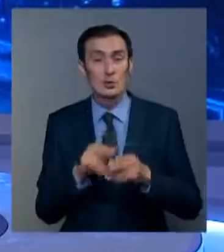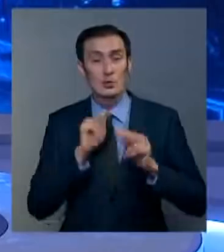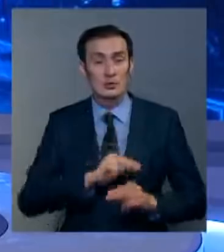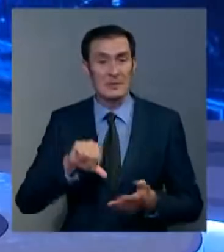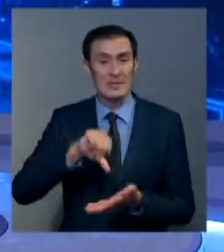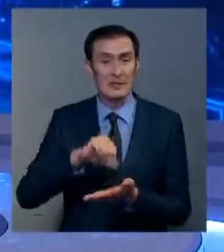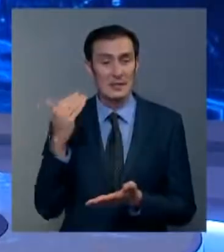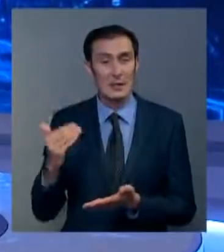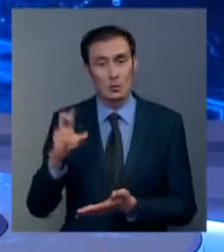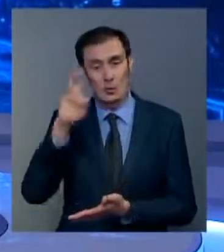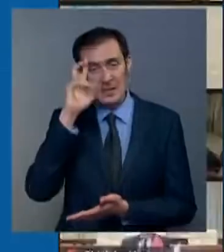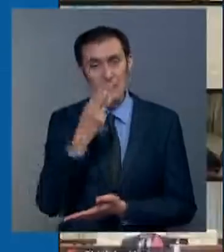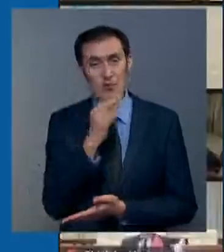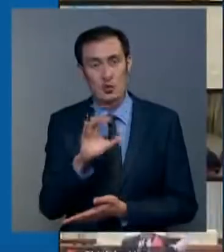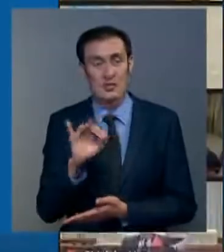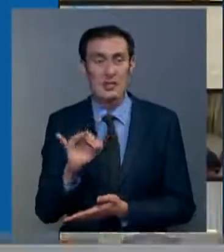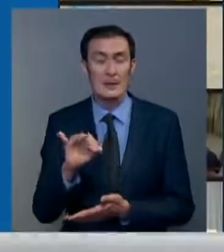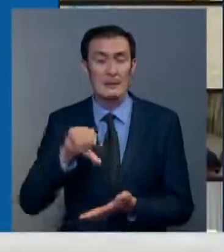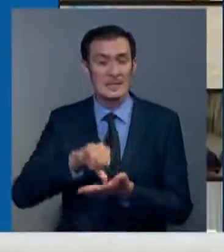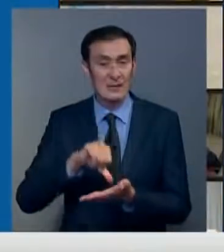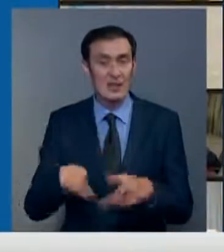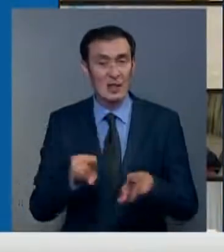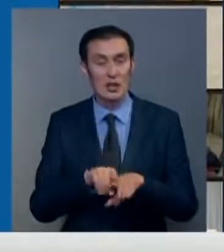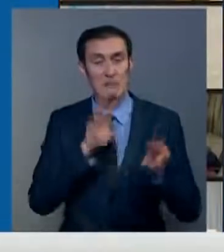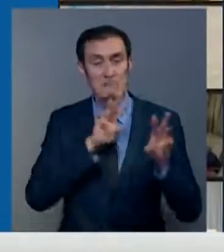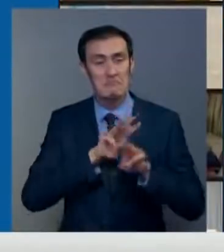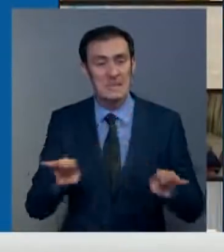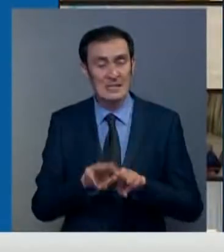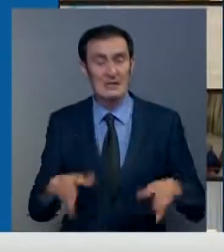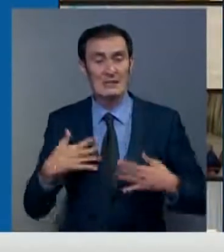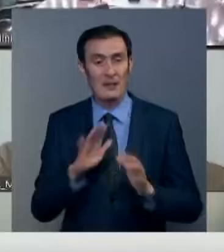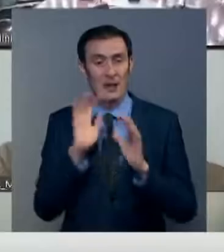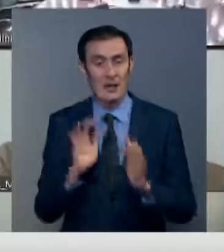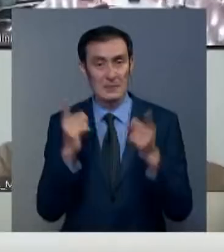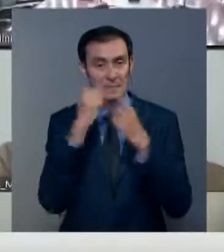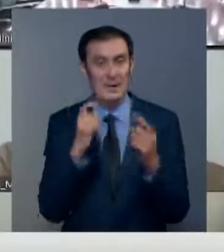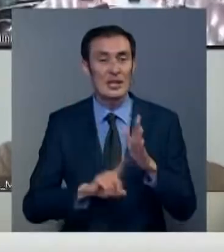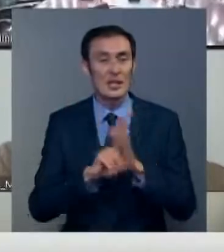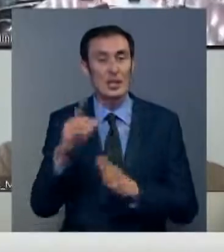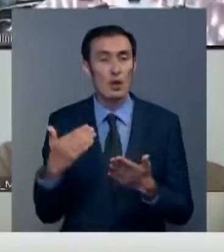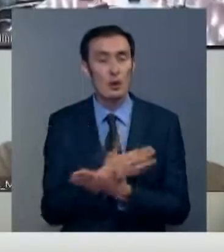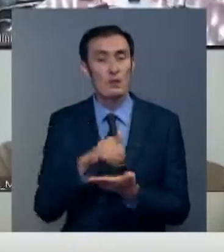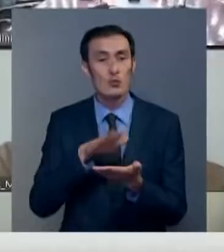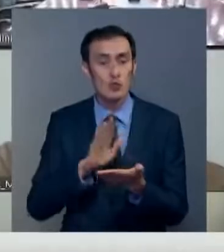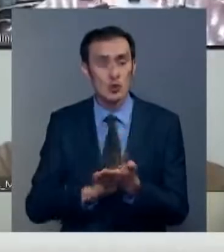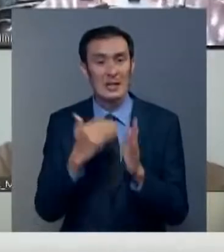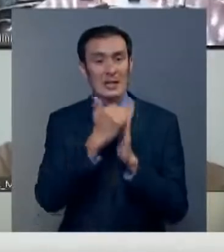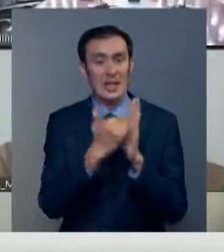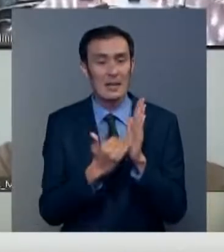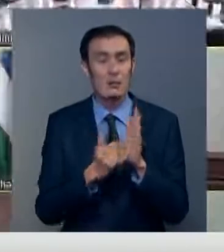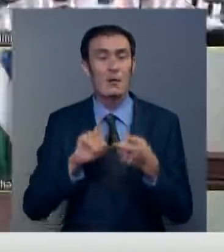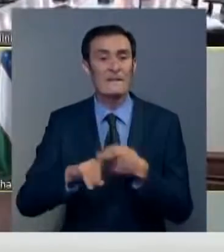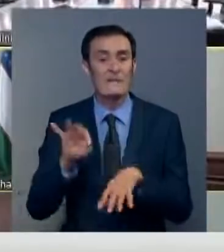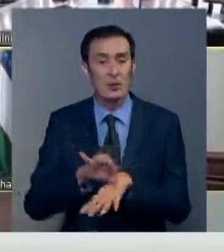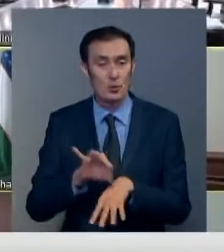пригласил представителей государств, членов ШОС и наблюдателей. Также министр здравоохранения призвал страны перейти на новый учет статистических данных